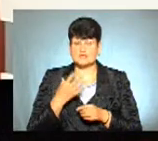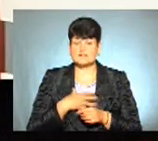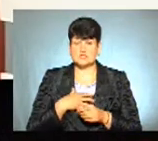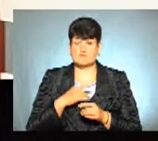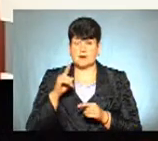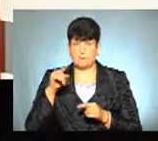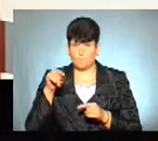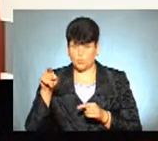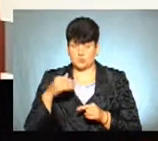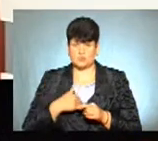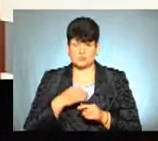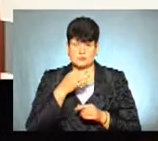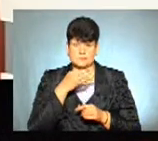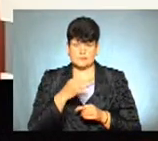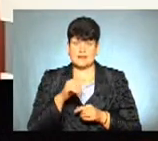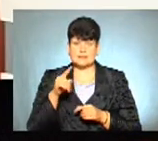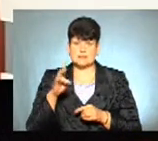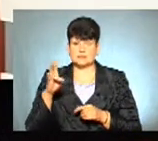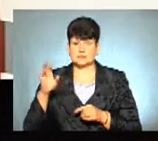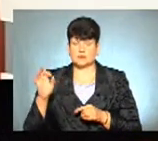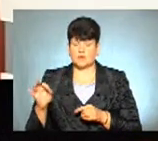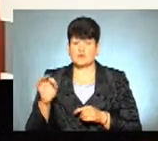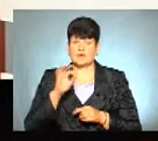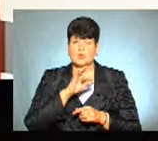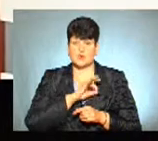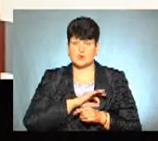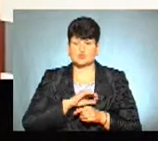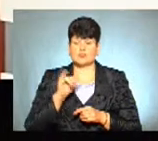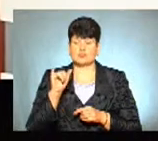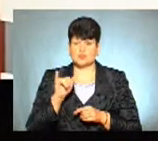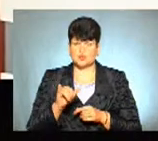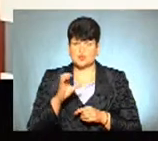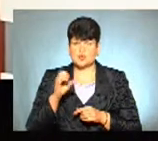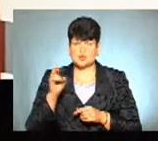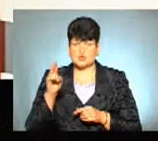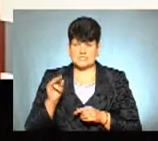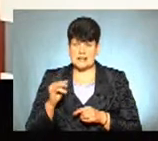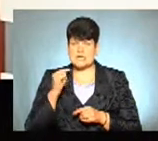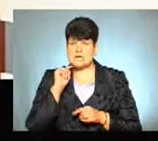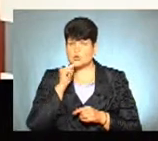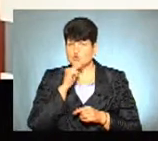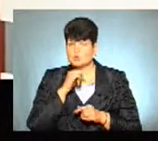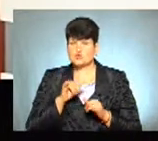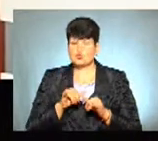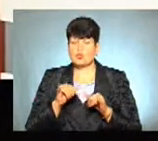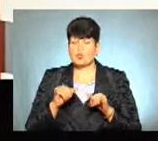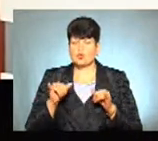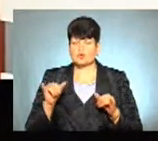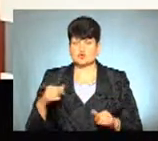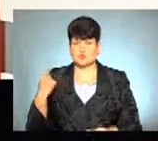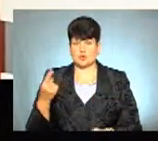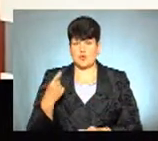пунктів, хочу зазначити, ЗНО використовують у соціально-економічному розвитку областей.